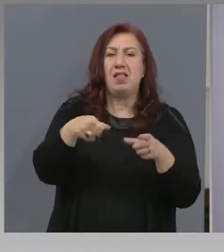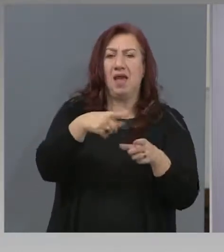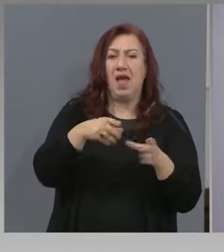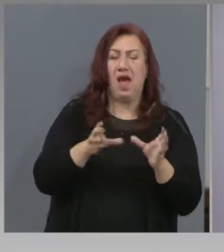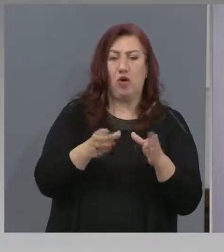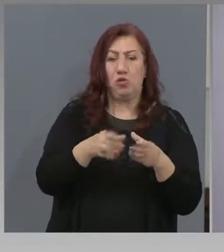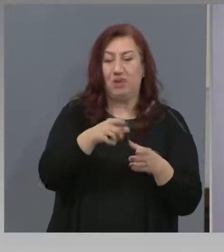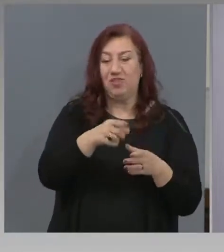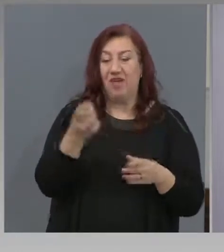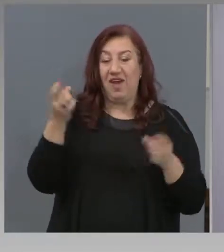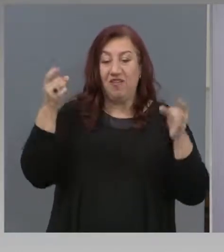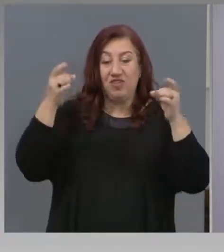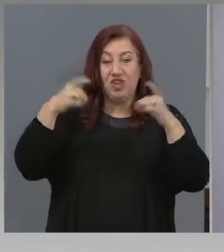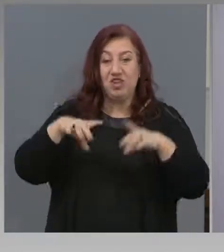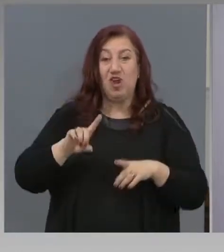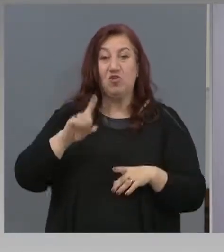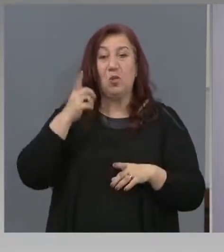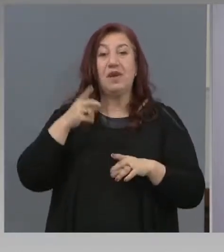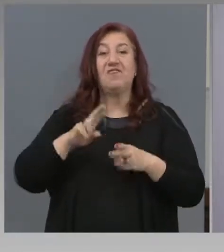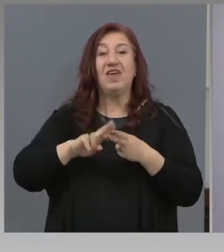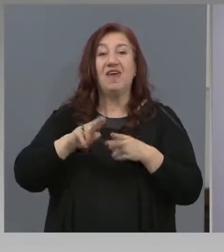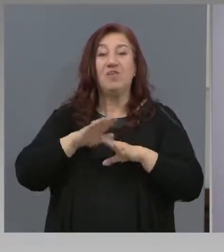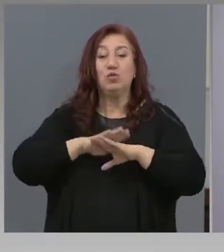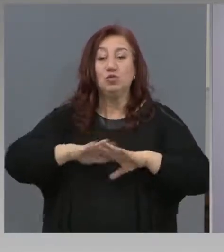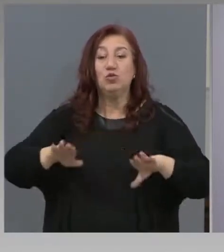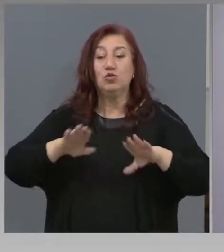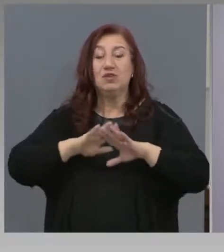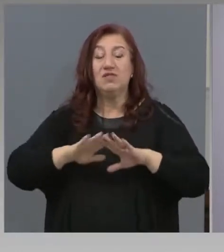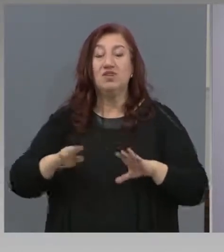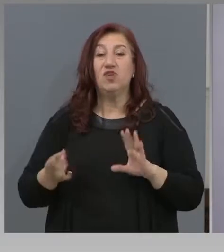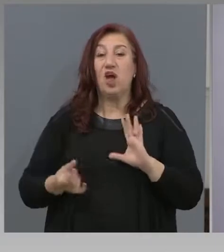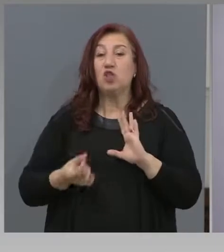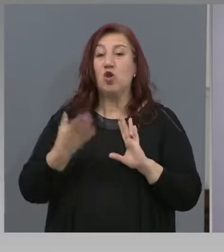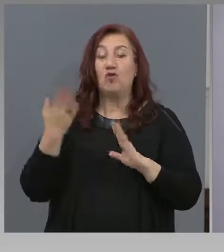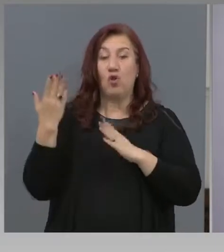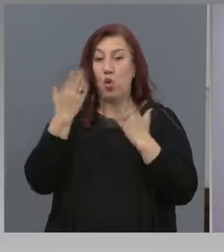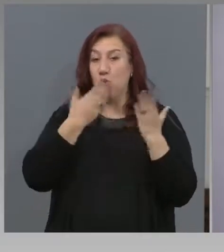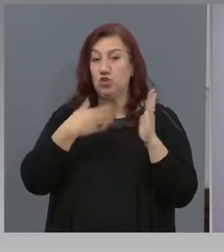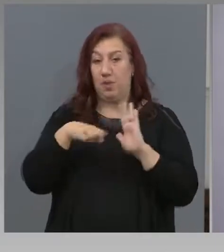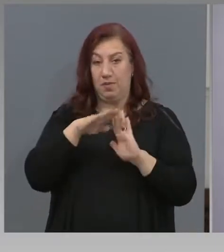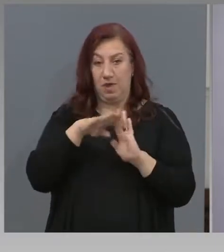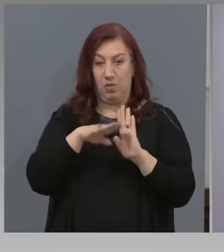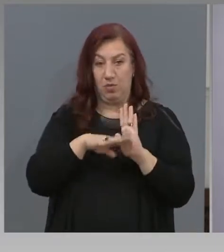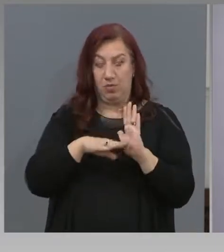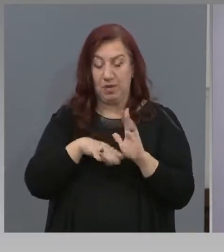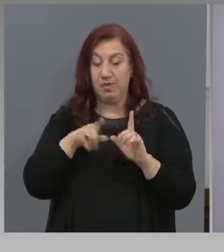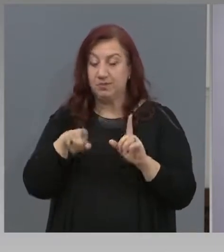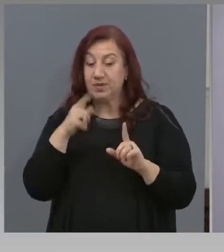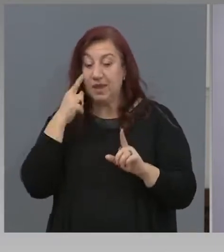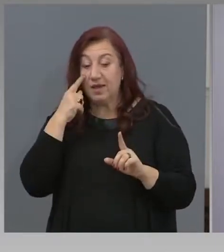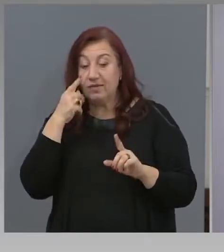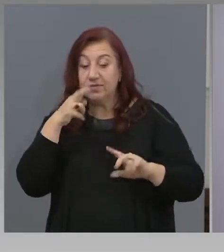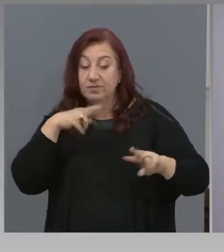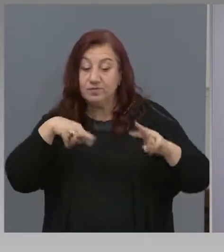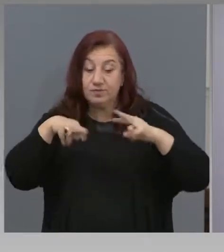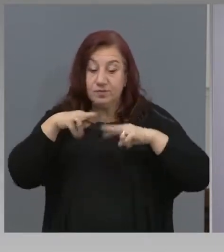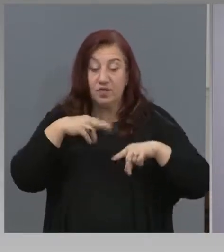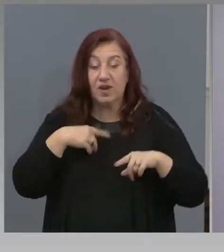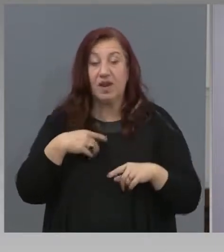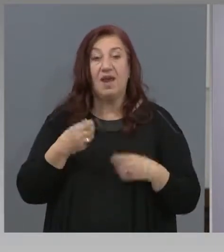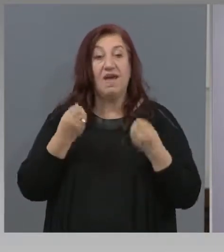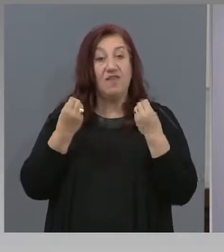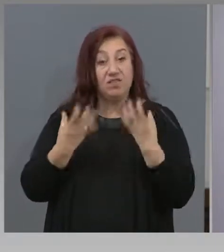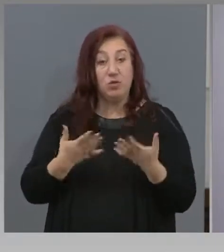първите випуски, които завършват по новите учебни програми. Една такава диагностика е възможност за нас и да